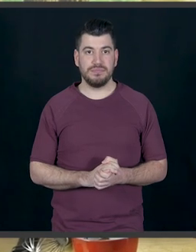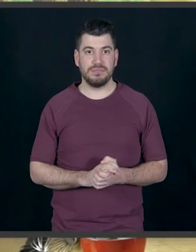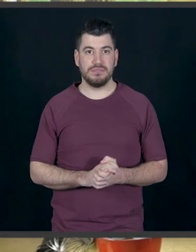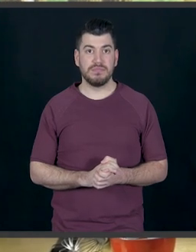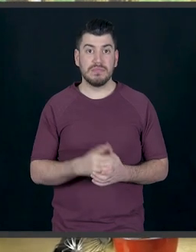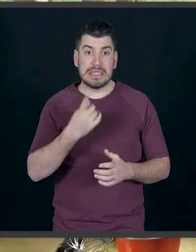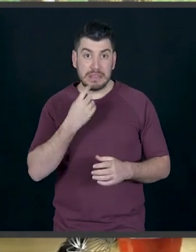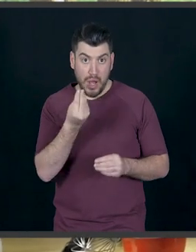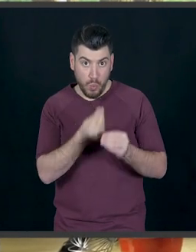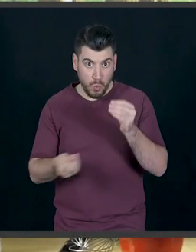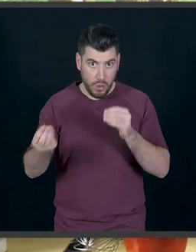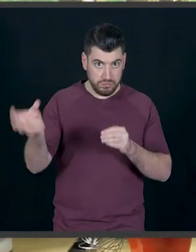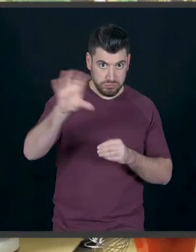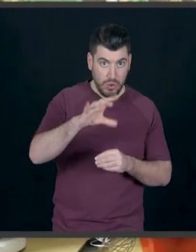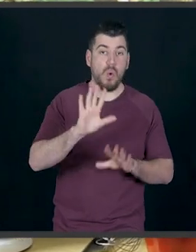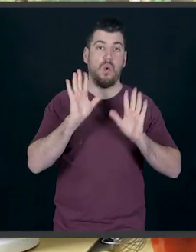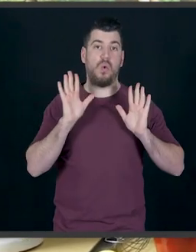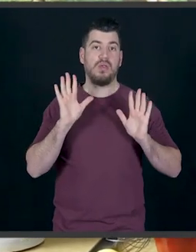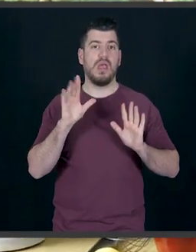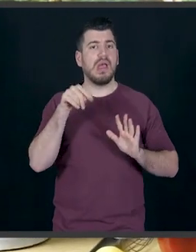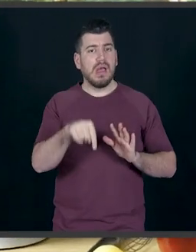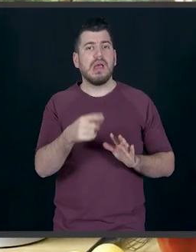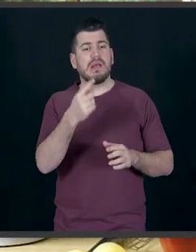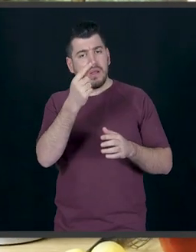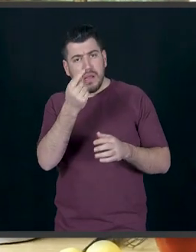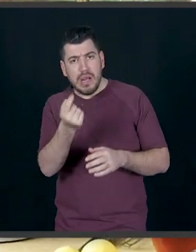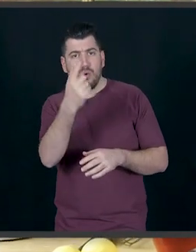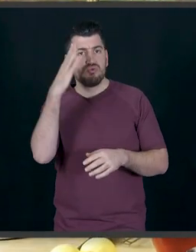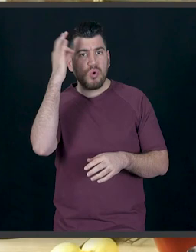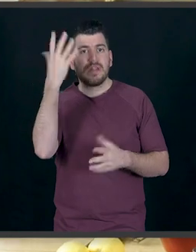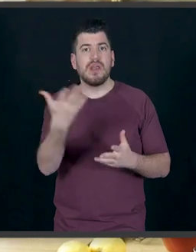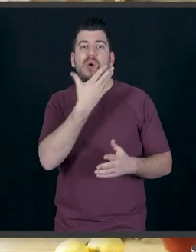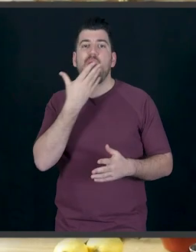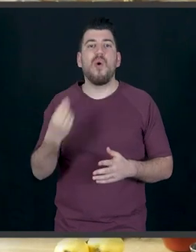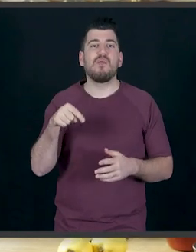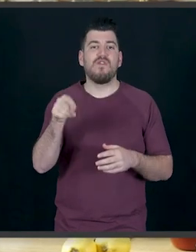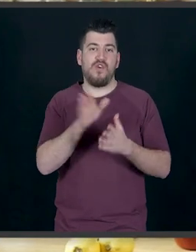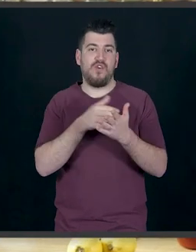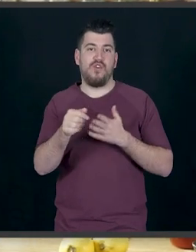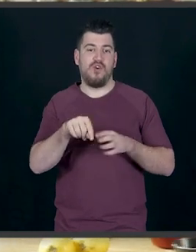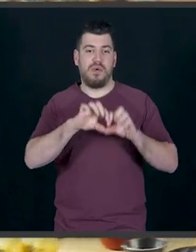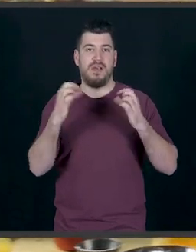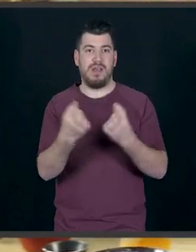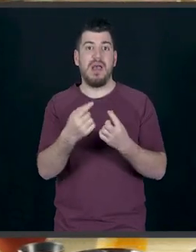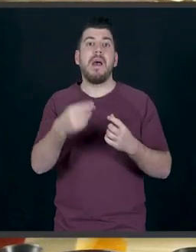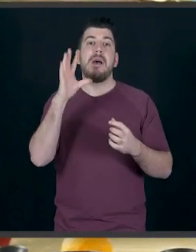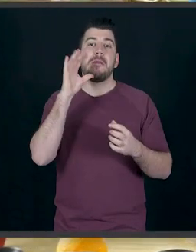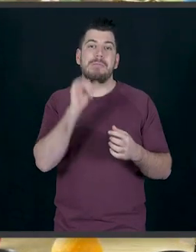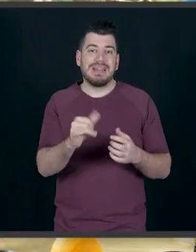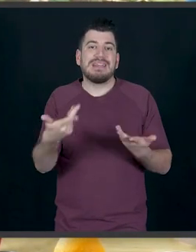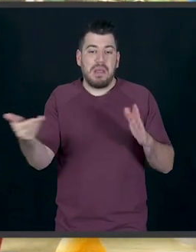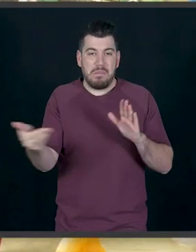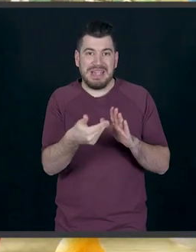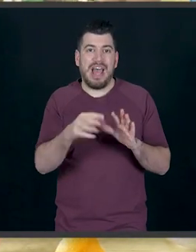Δεν βάζουμε πολύ ζάχαρη στο μείγμα, βάζουμε ίσα ίσα όσο πρέπει για να πάρουν ωραίο χρώμα τα ντόνατς μας. Ούτως, άλλως τα ντόνατς πάντα τα γεμίζουμε